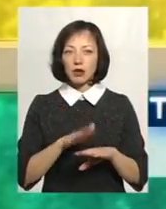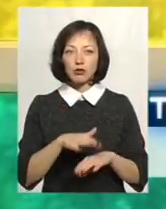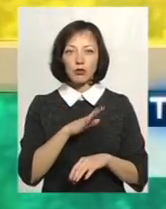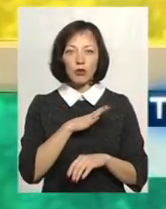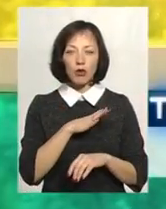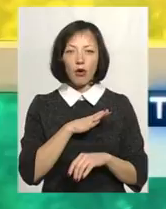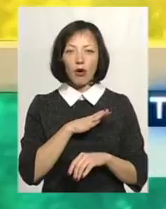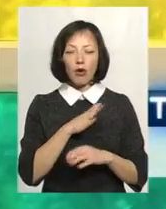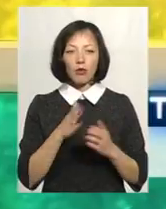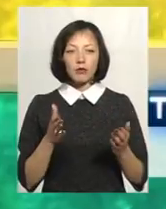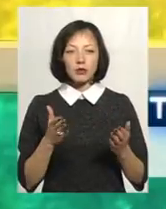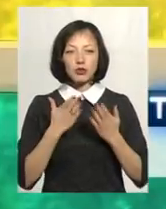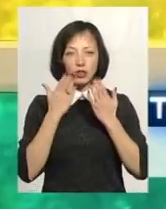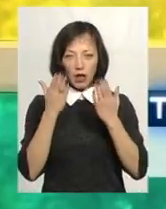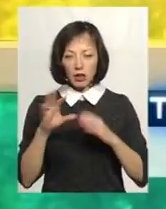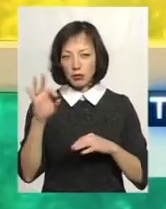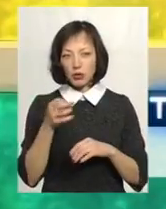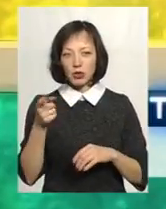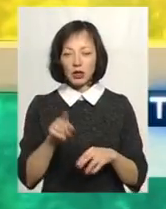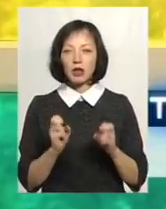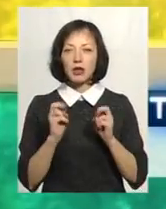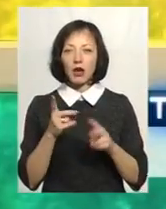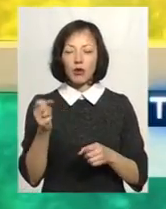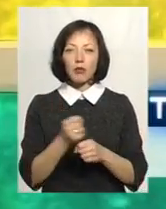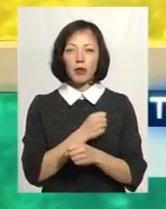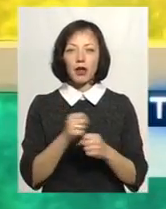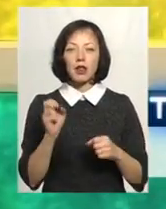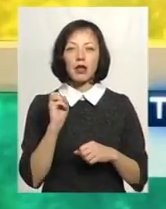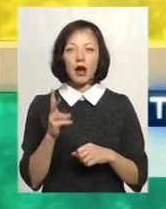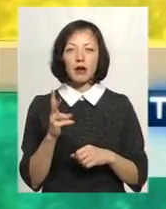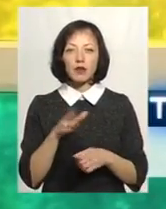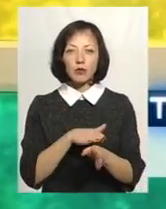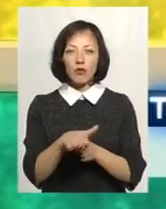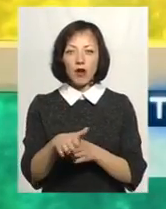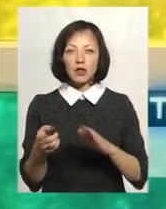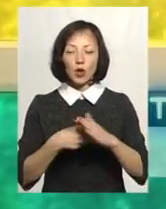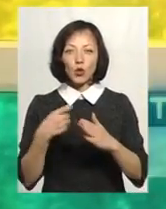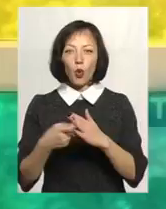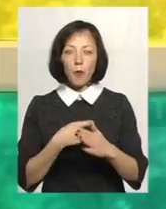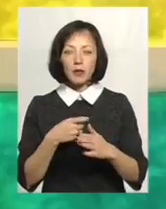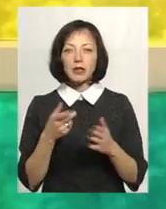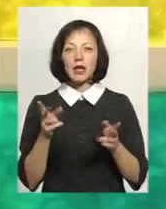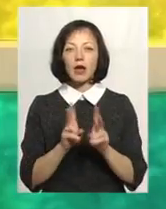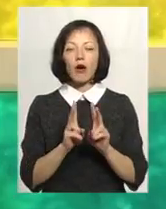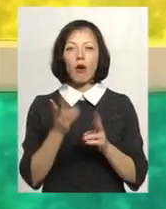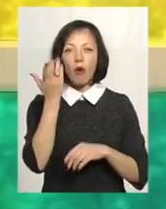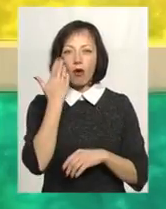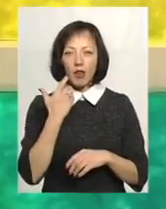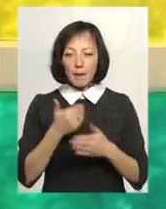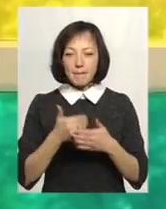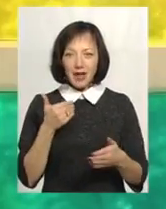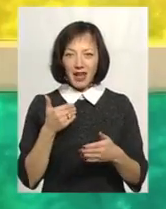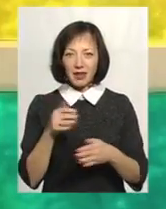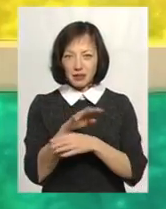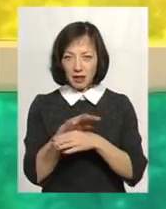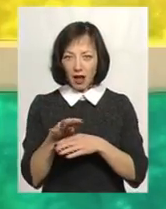читати про те, як його били, як відбувалися допити. І коли перед моментом